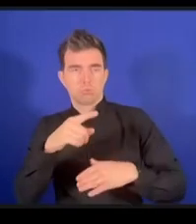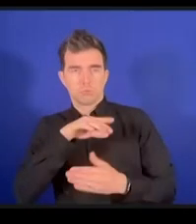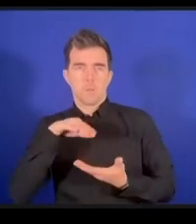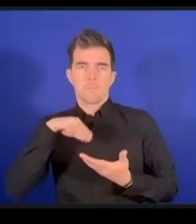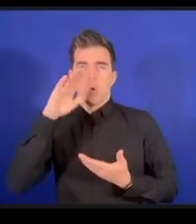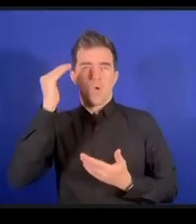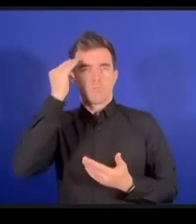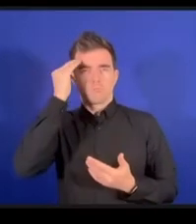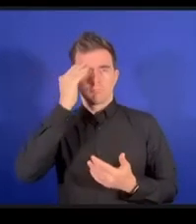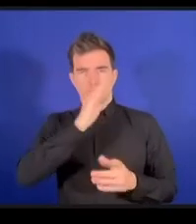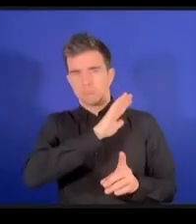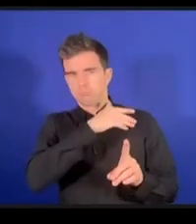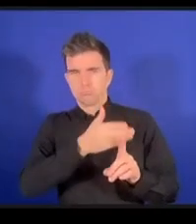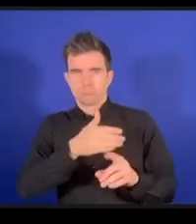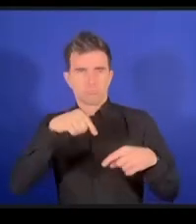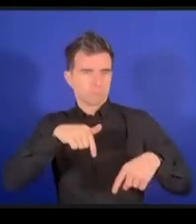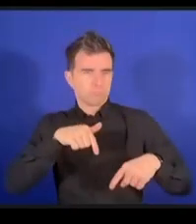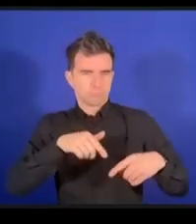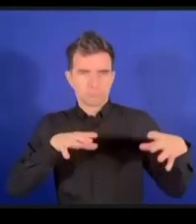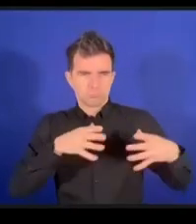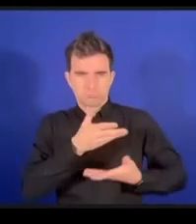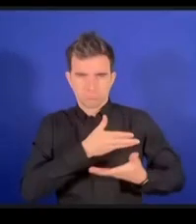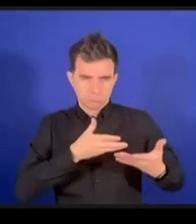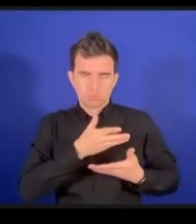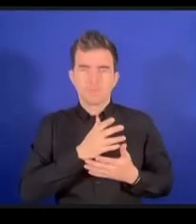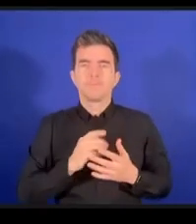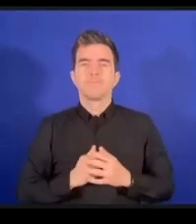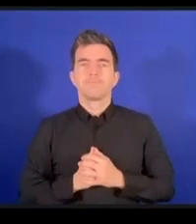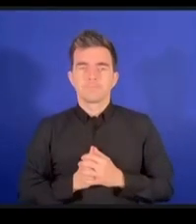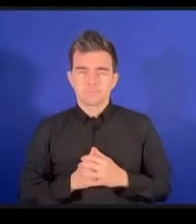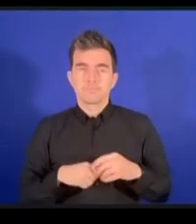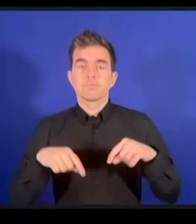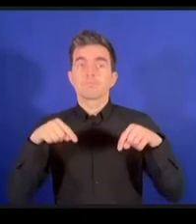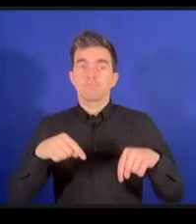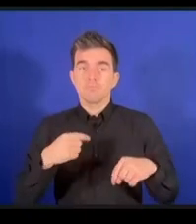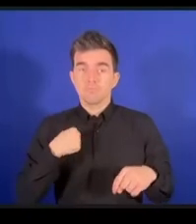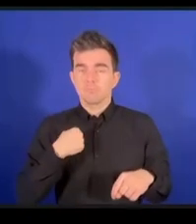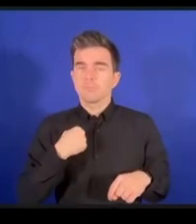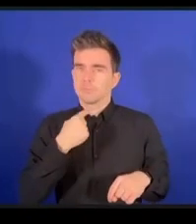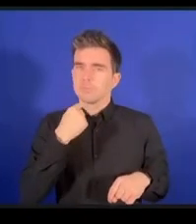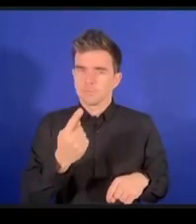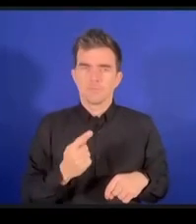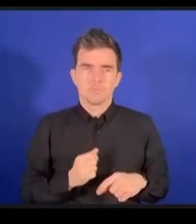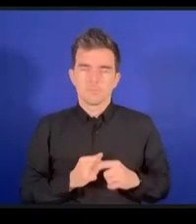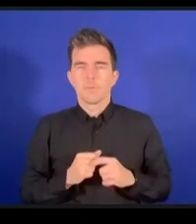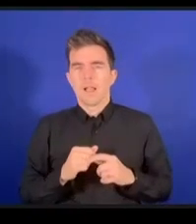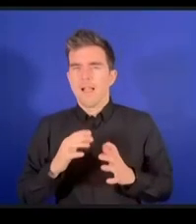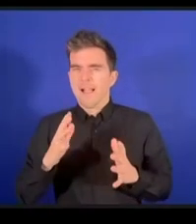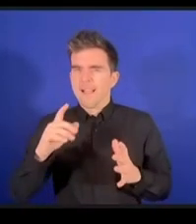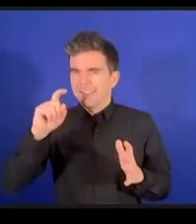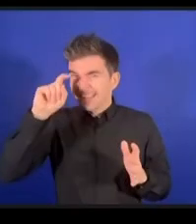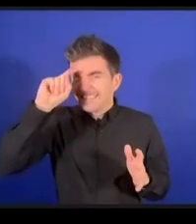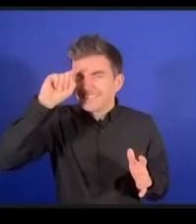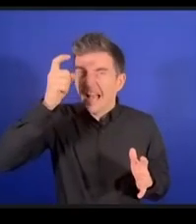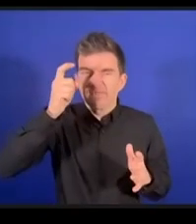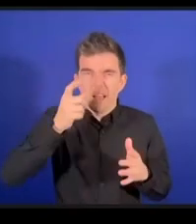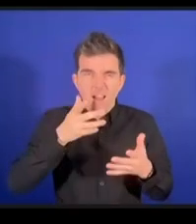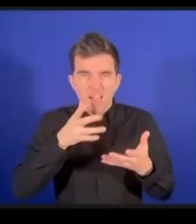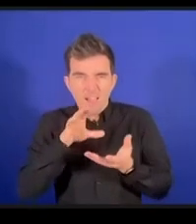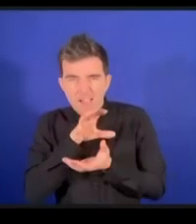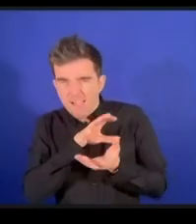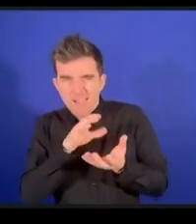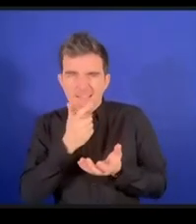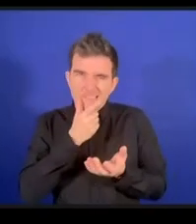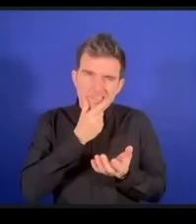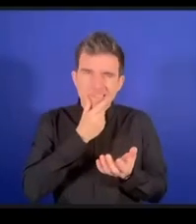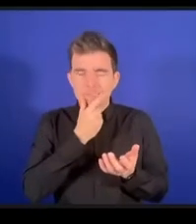あなたの方がより経験を持っているからあなたが答えると思うんですけれども全てのダイナミコアーションをまとめて答